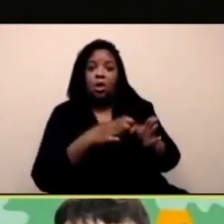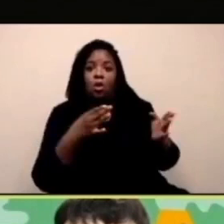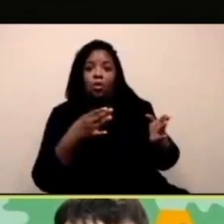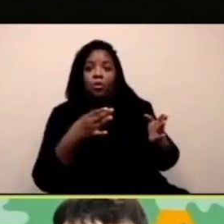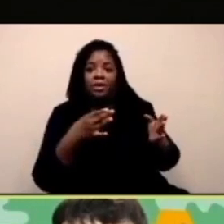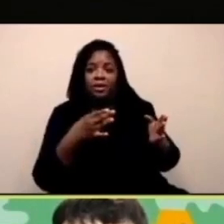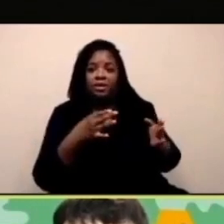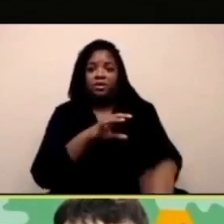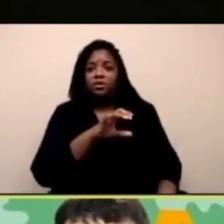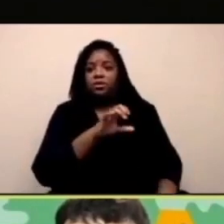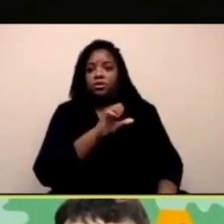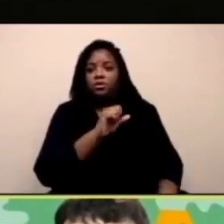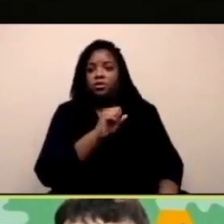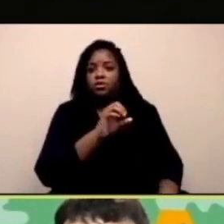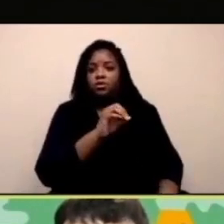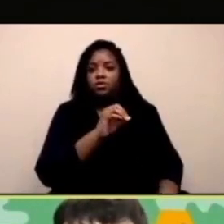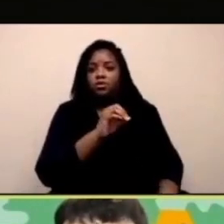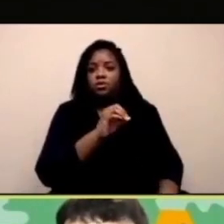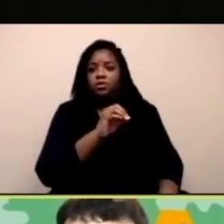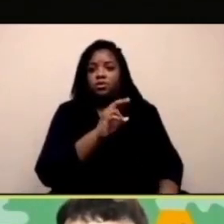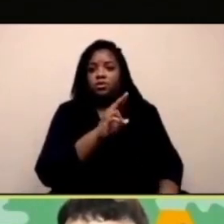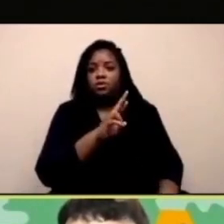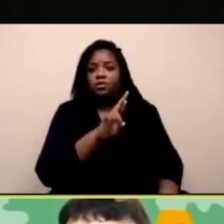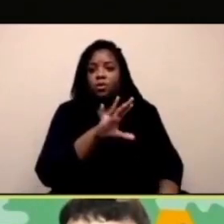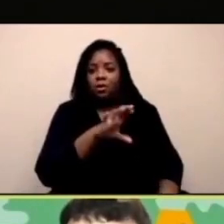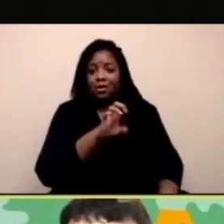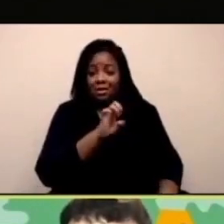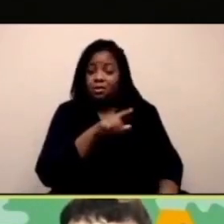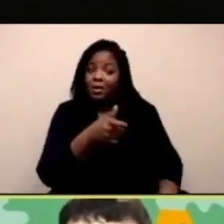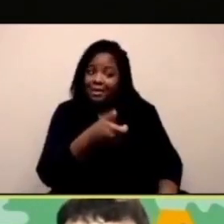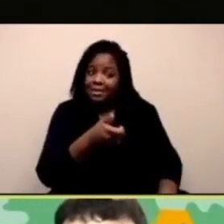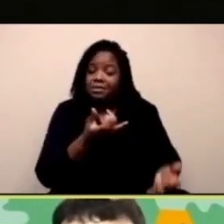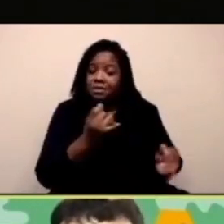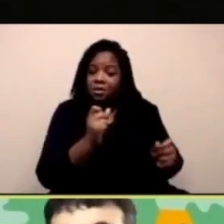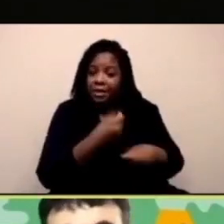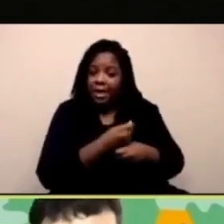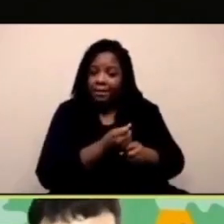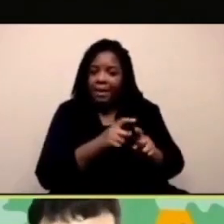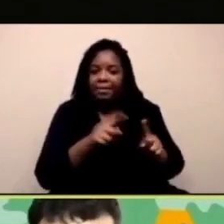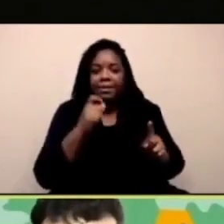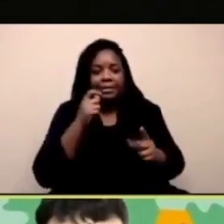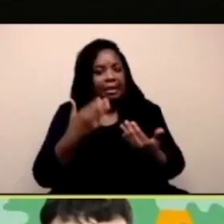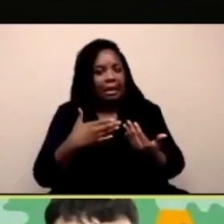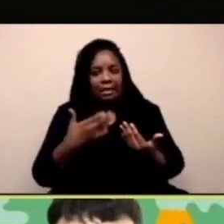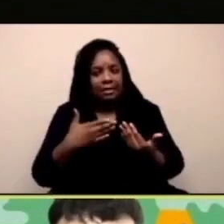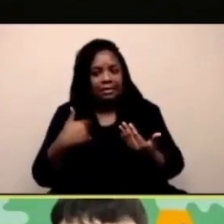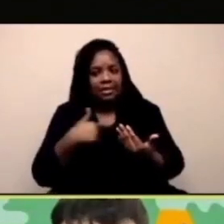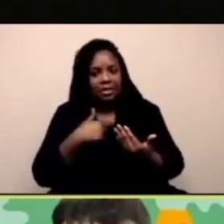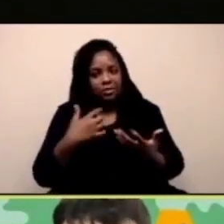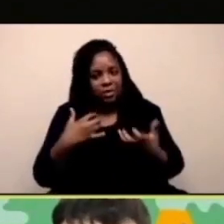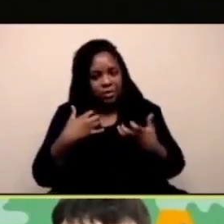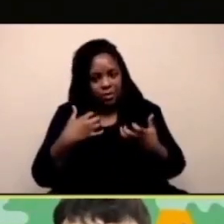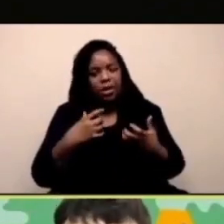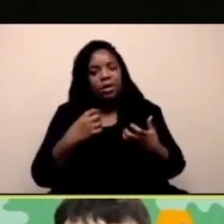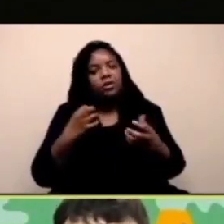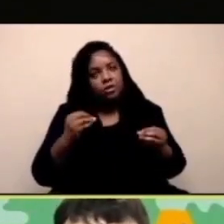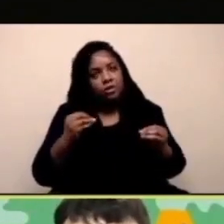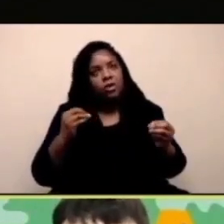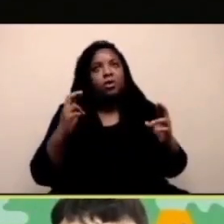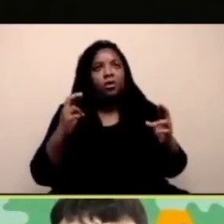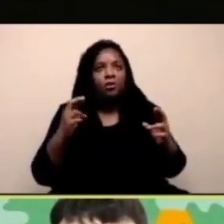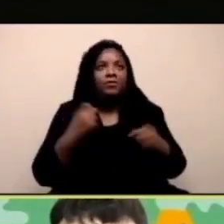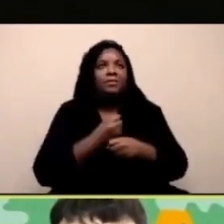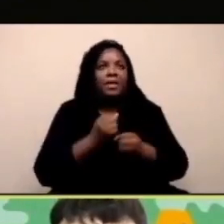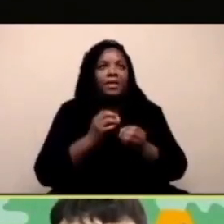Scratch 3 è di codice aperto ha un codice aperto, quindi open source e